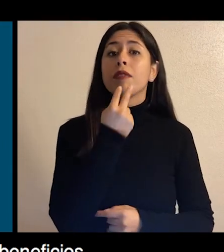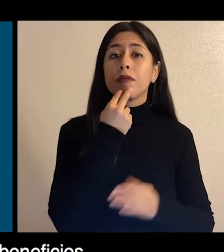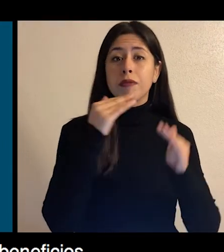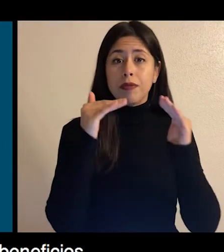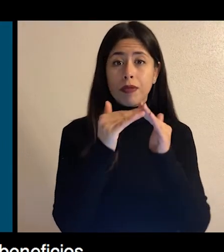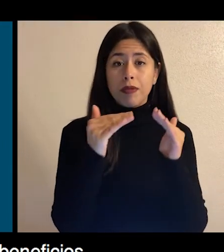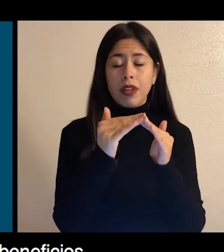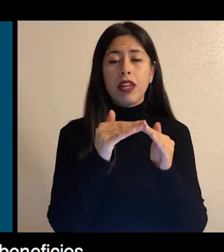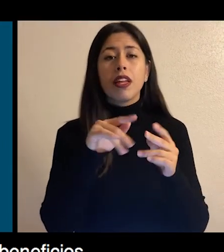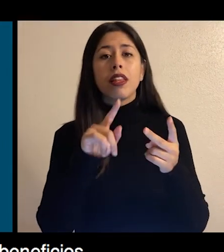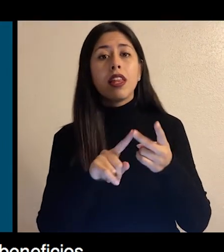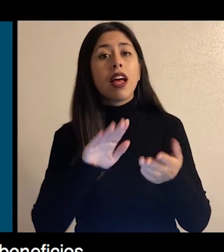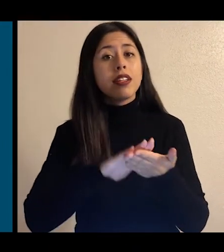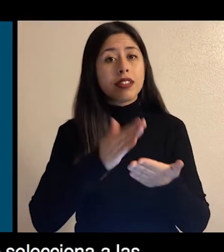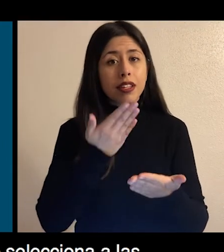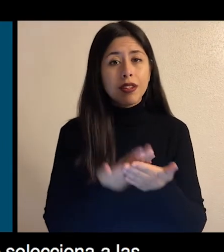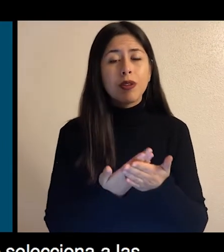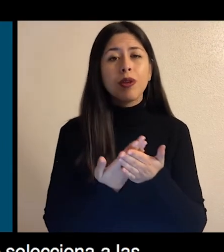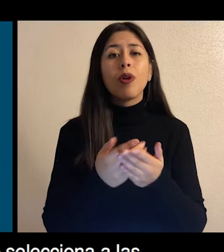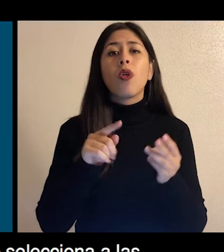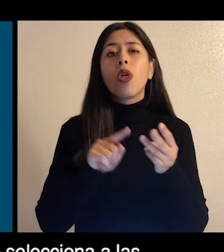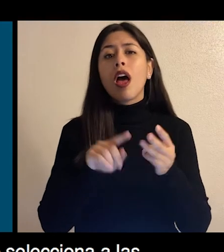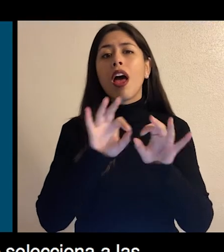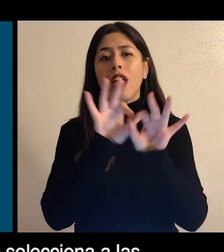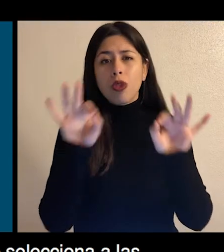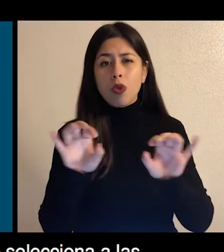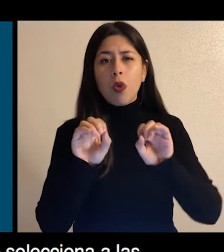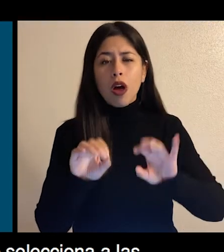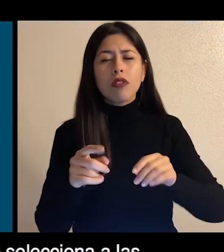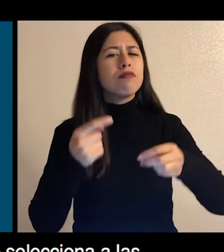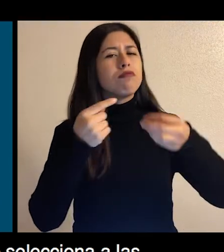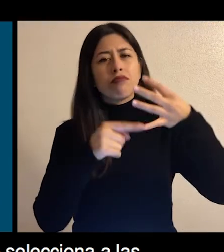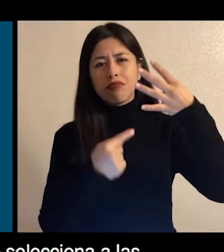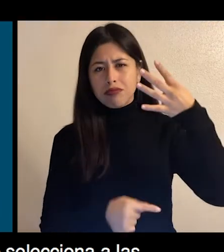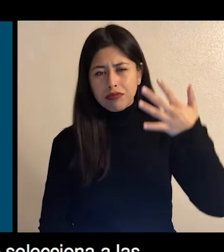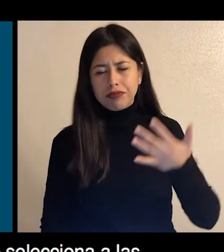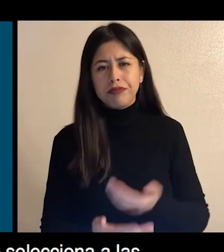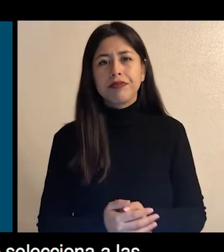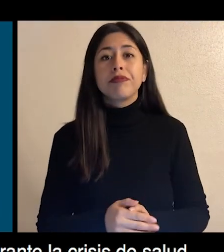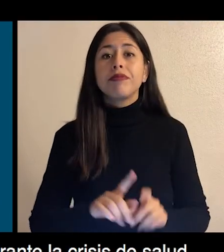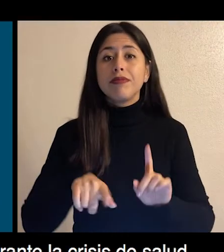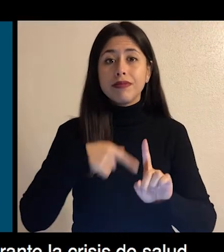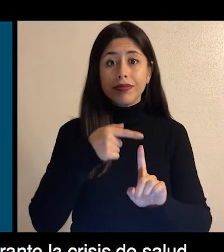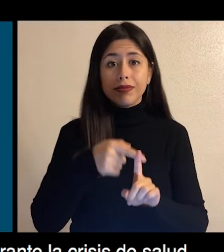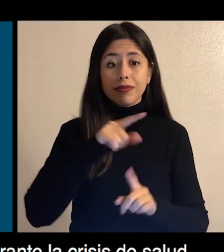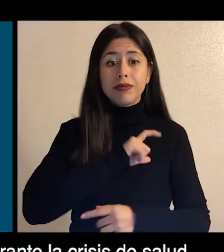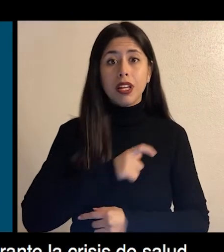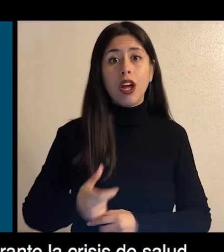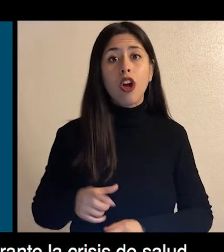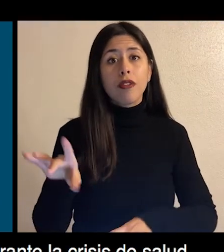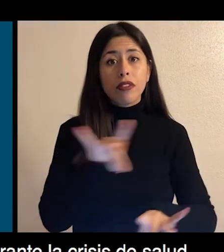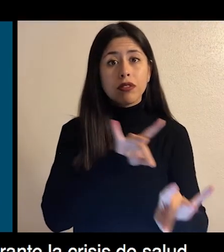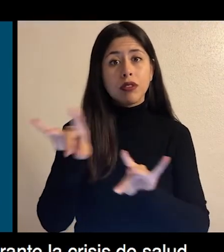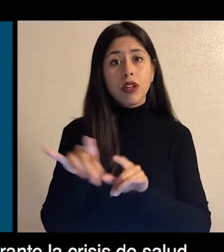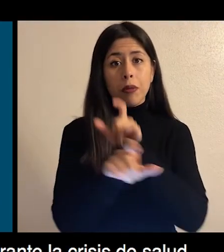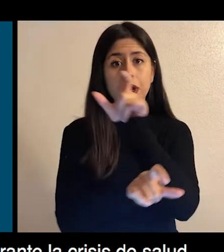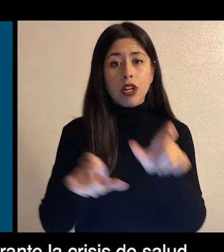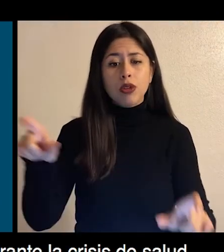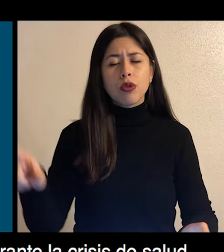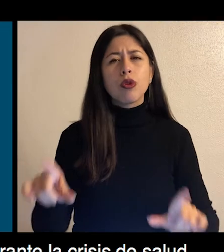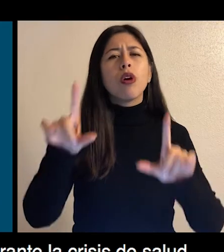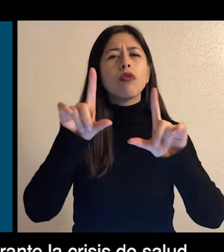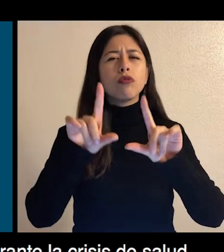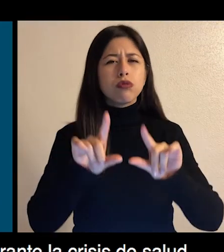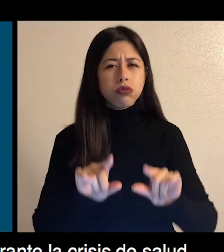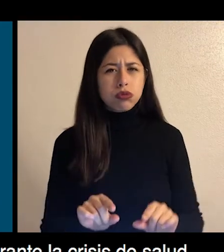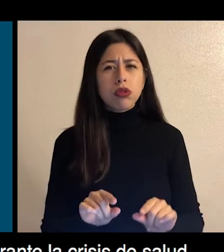e pilote benefis. An plis, se atrave de li mem, gouvenman seleksyonen moun ki gen a yon poursantaj pa pou bay